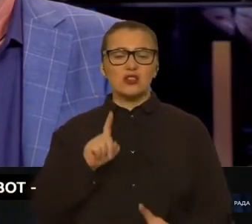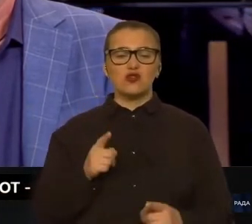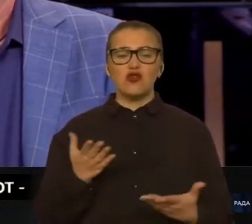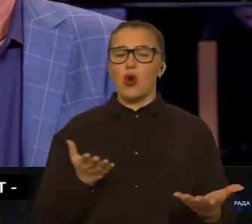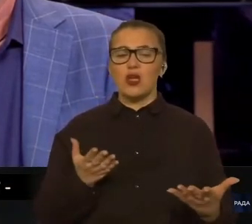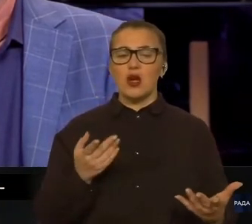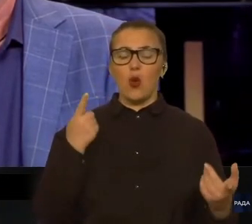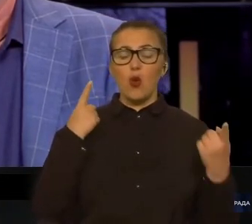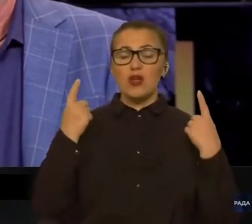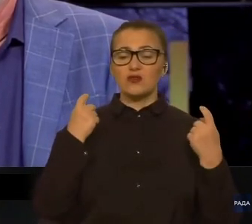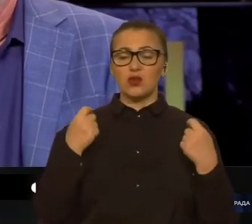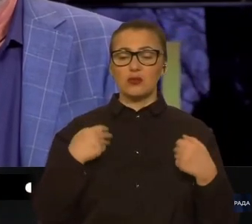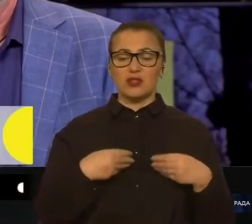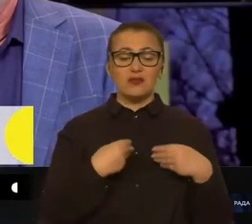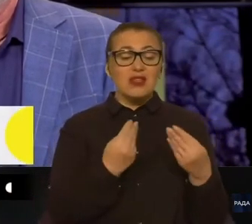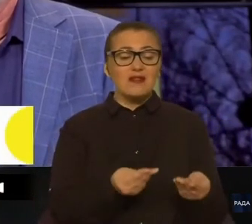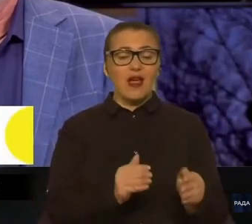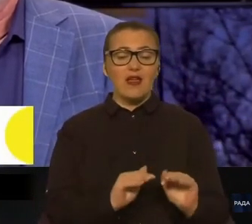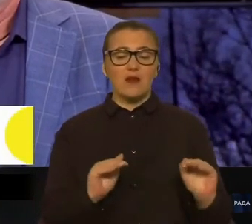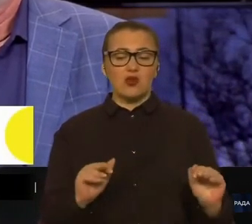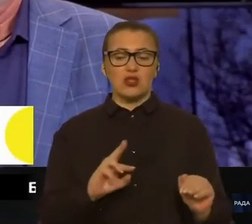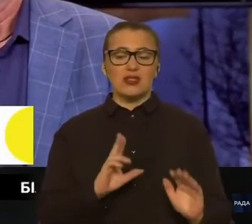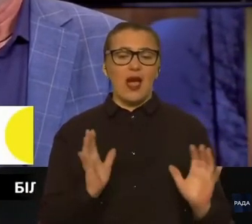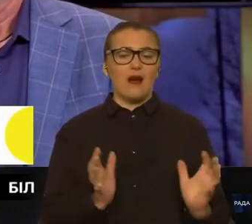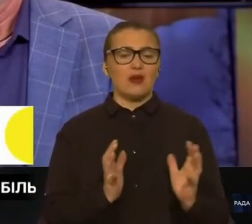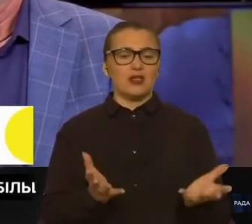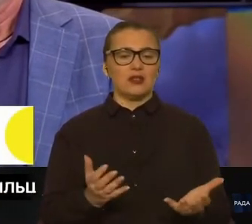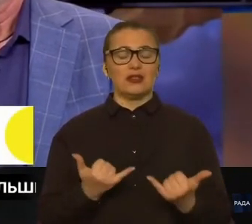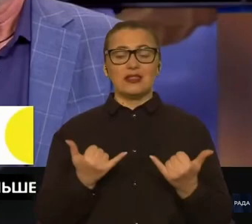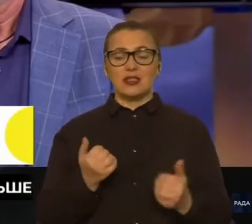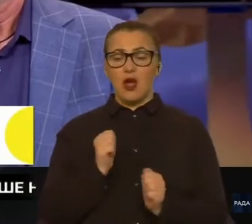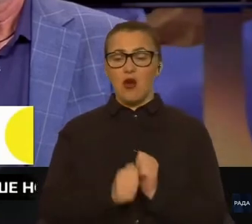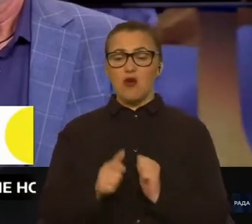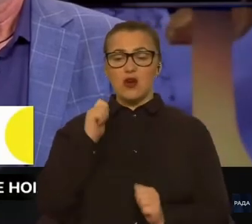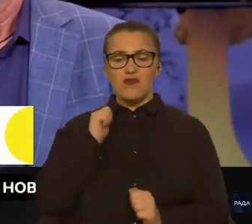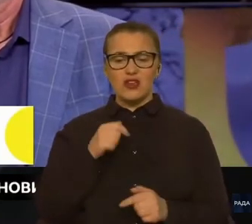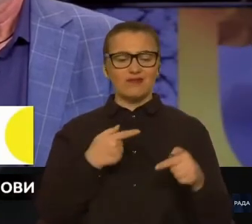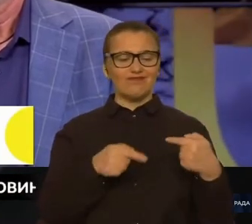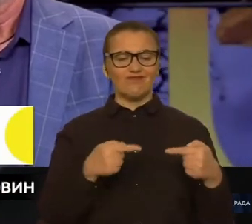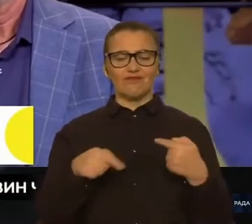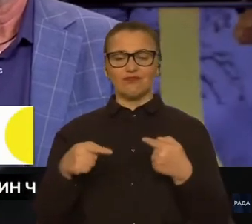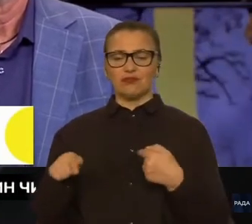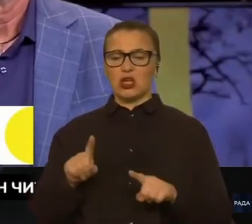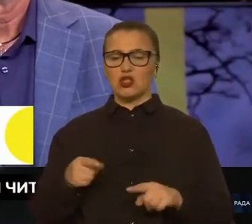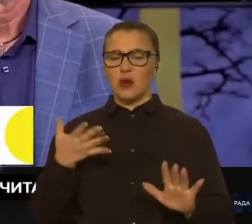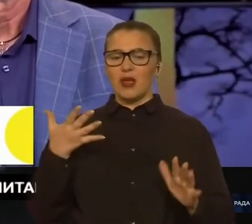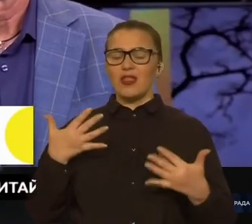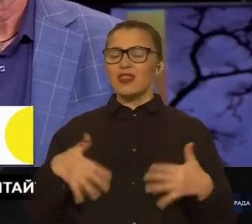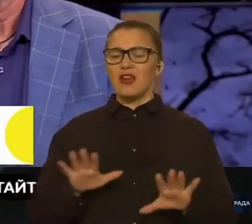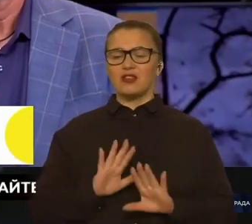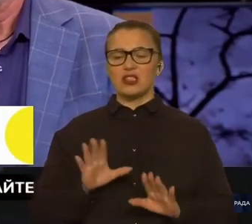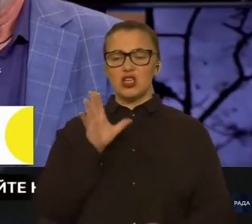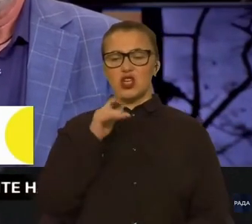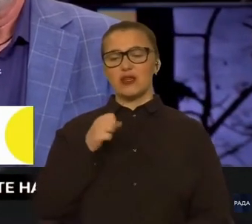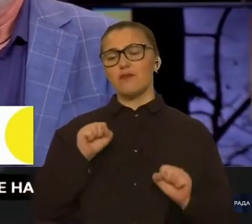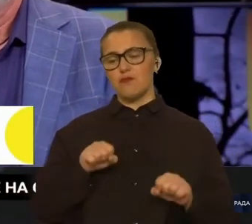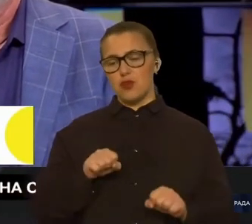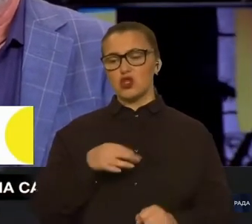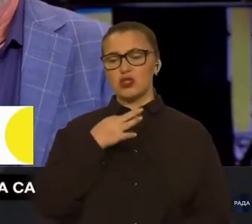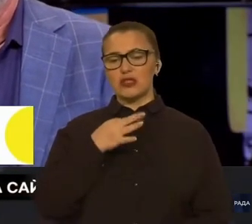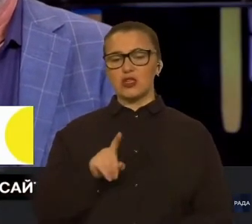інформацію ми даємо дітям. Ну, як ми про них пікуємося. Для кожного віку це буде по-різному. І щоб не витрачати час, я можу сказати, що